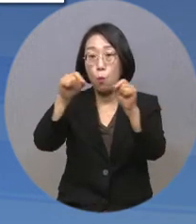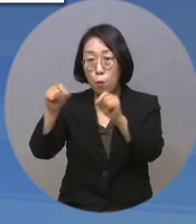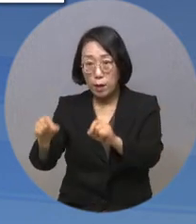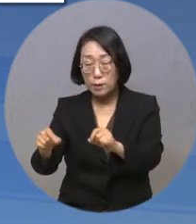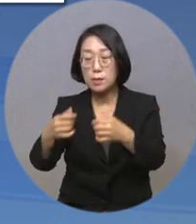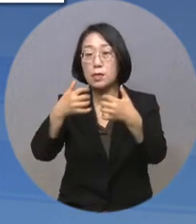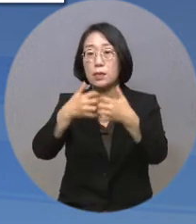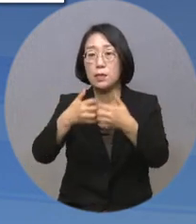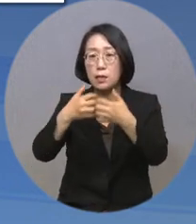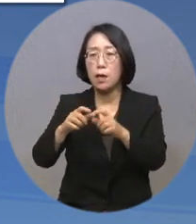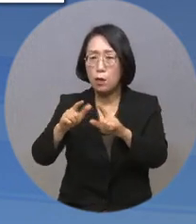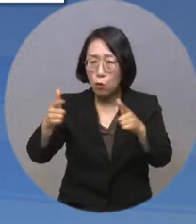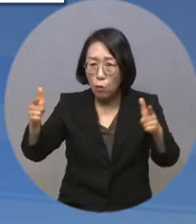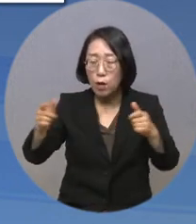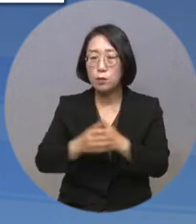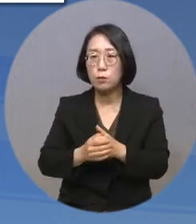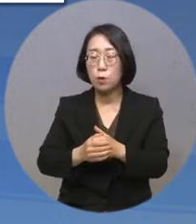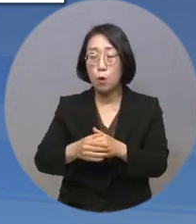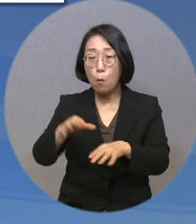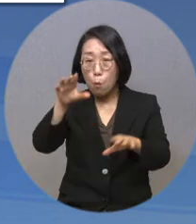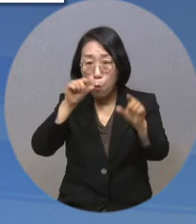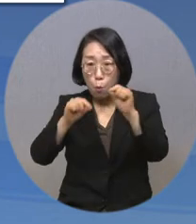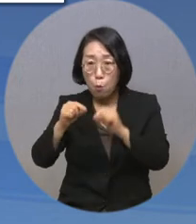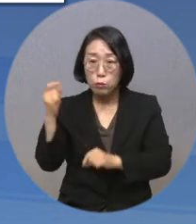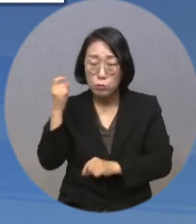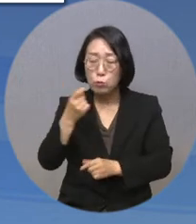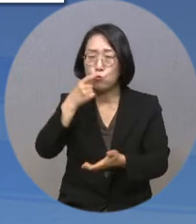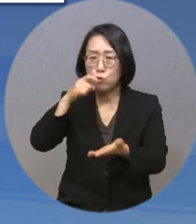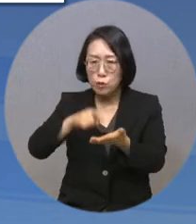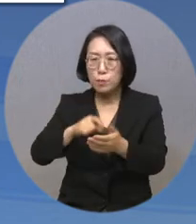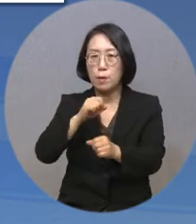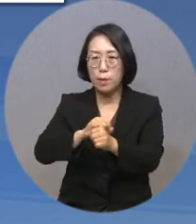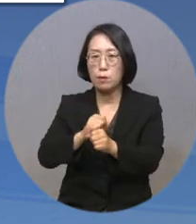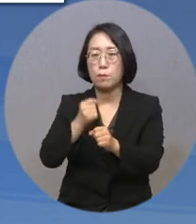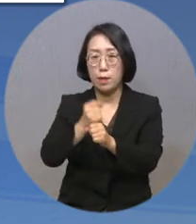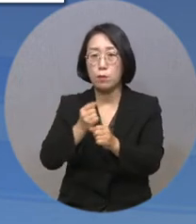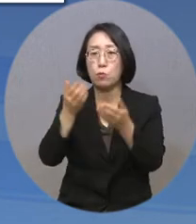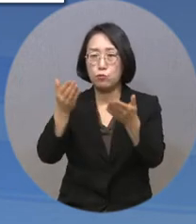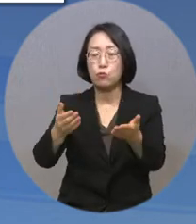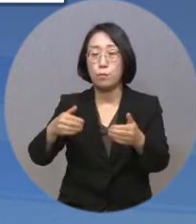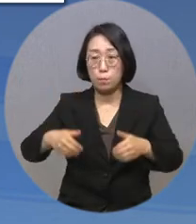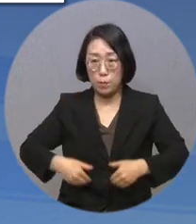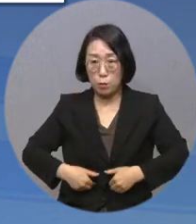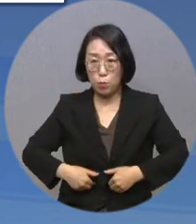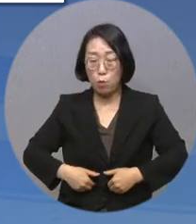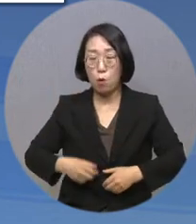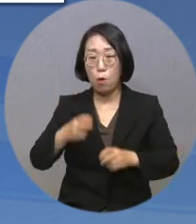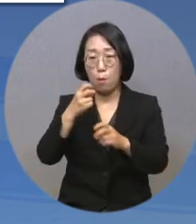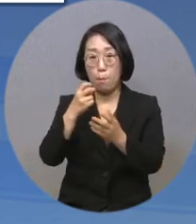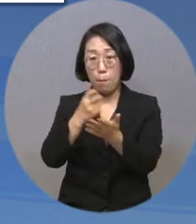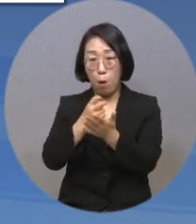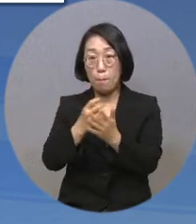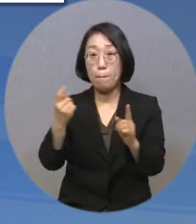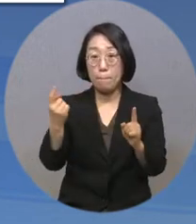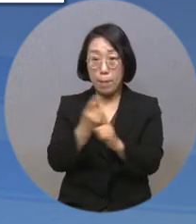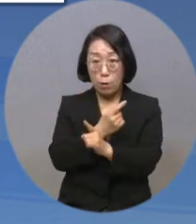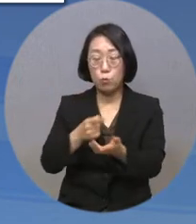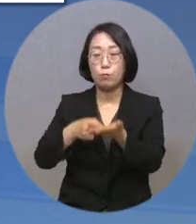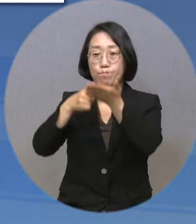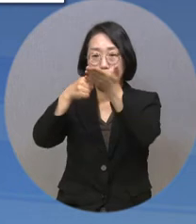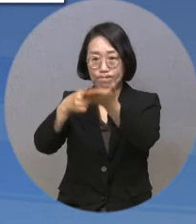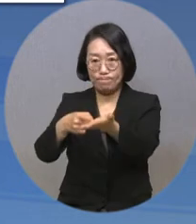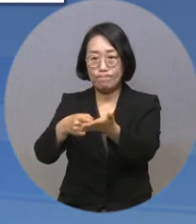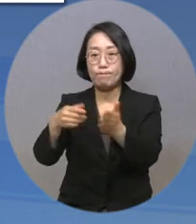장애인에 대한 정보 접근성을 보장해야 한다며 의료기기법 일부 개정 법률안을 대표 발의했다고 지난 20일을